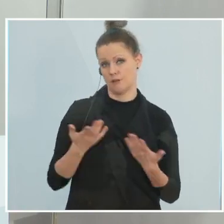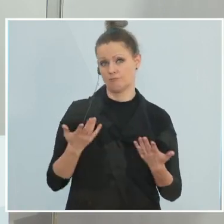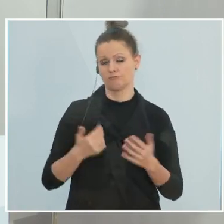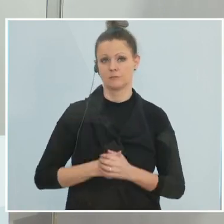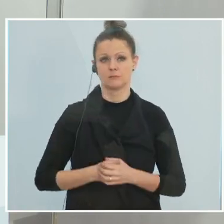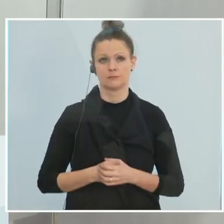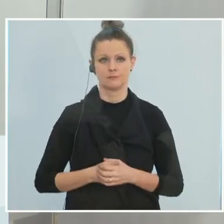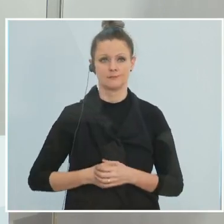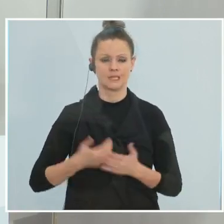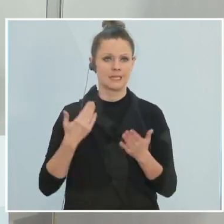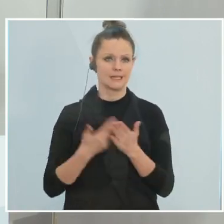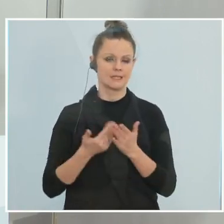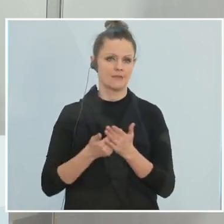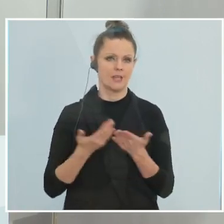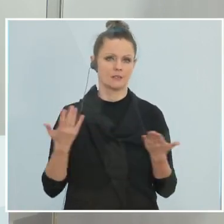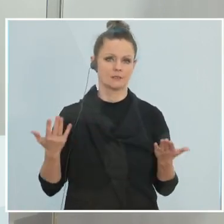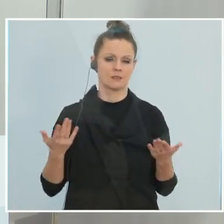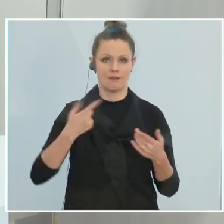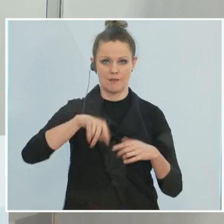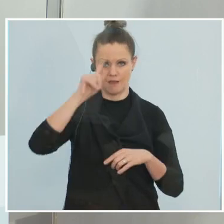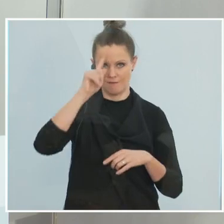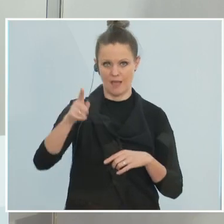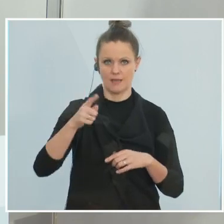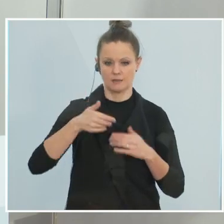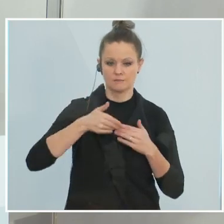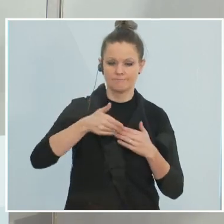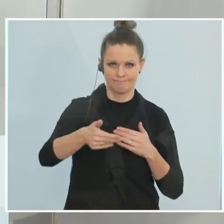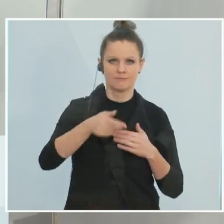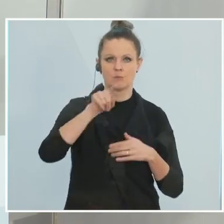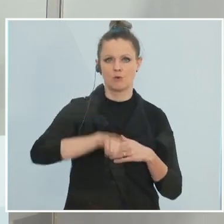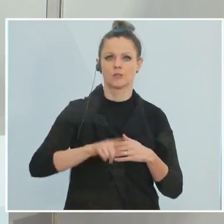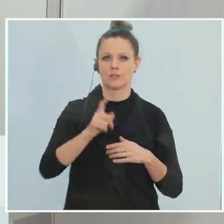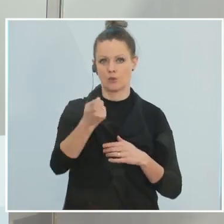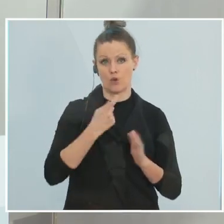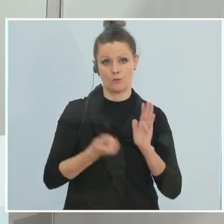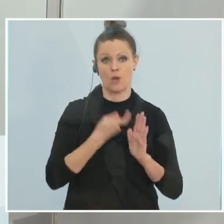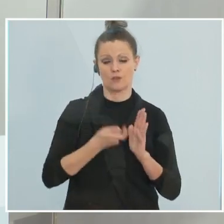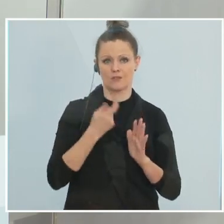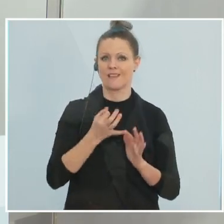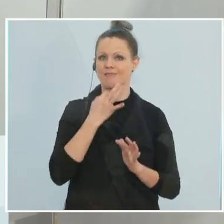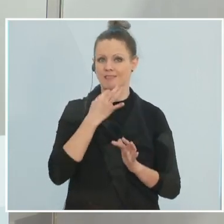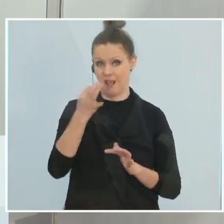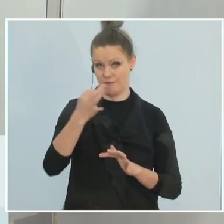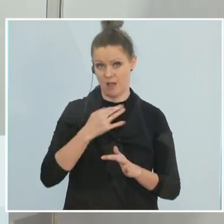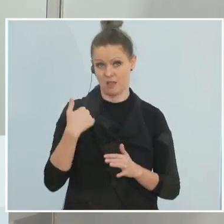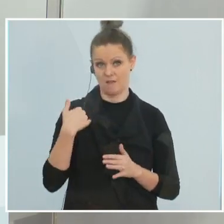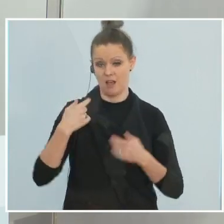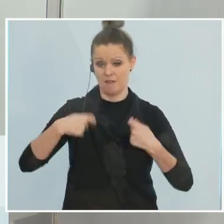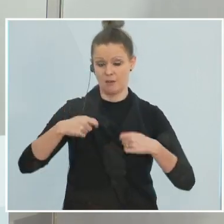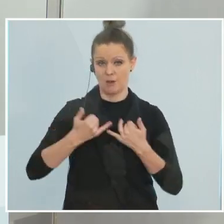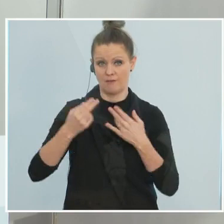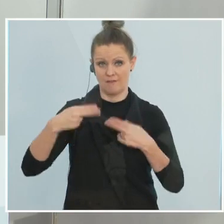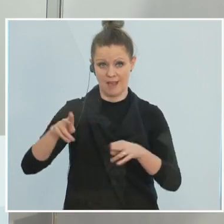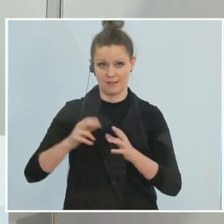insofern wissen wir, dass die nächsten Monate fordernd sind. Und zur Detailfrage, wie geht es im Februar weiter?